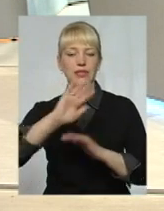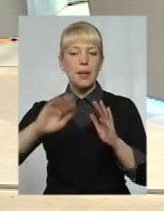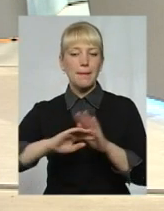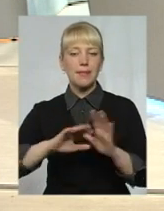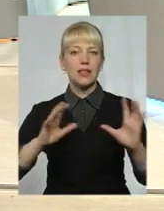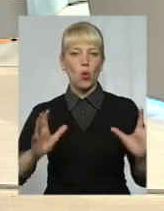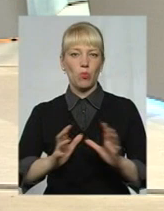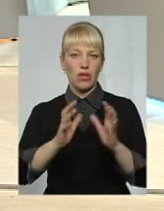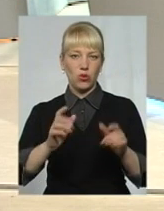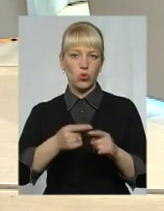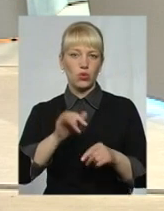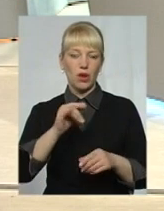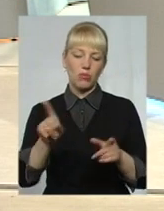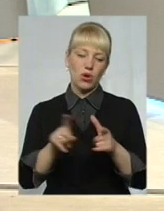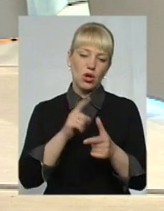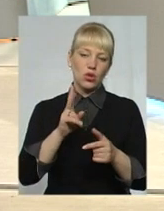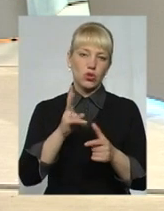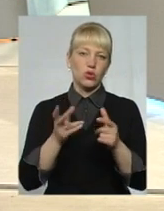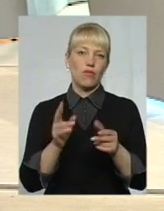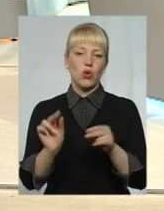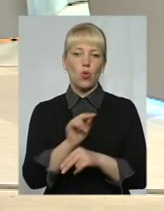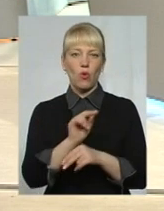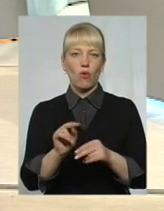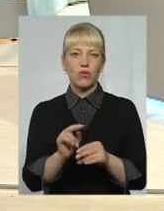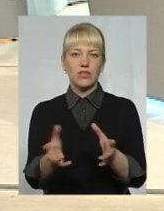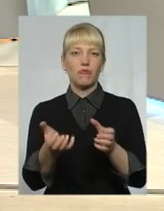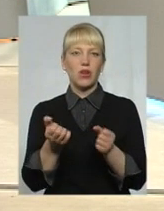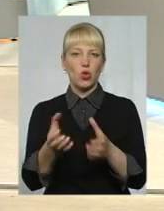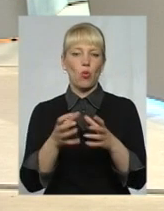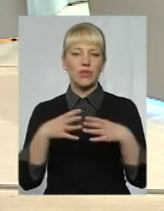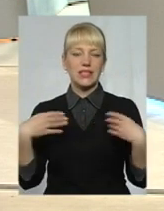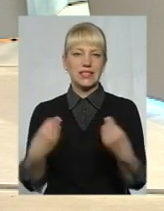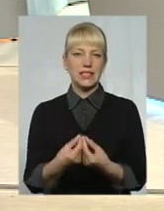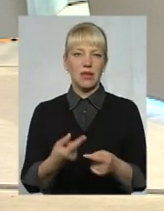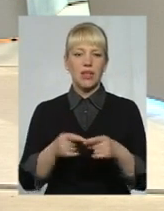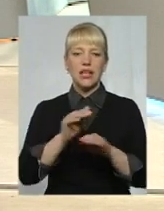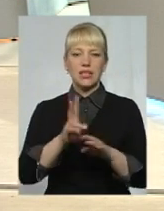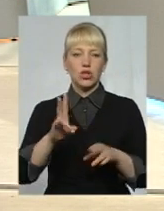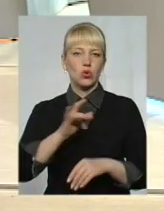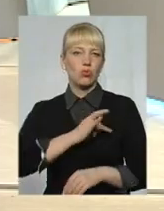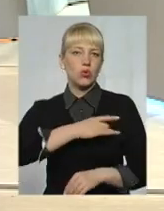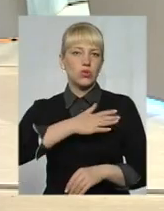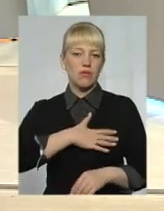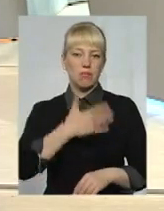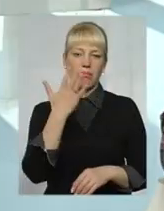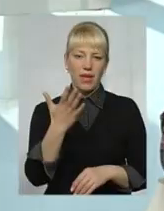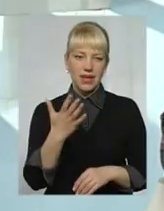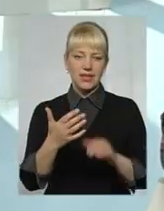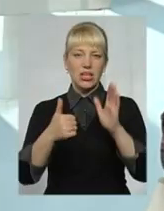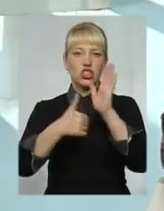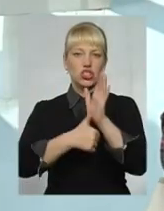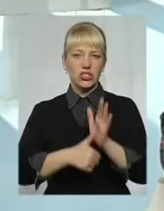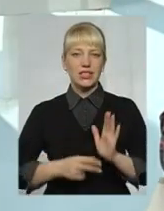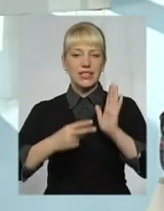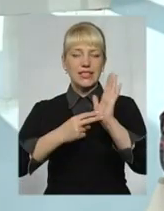виховуються в прийомних сім'ях. Особливо останніх три роки ті діти, які були в свій час усиновлені 5-6-7 років тому назад.